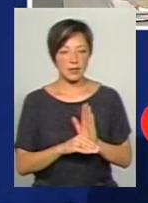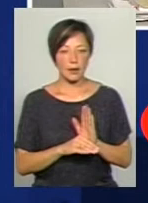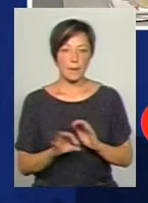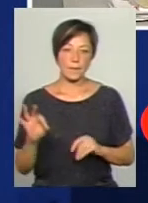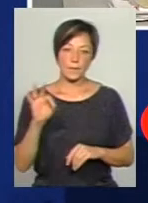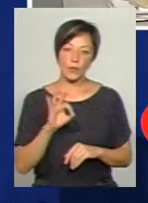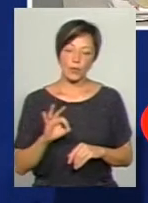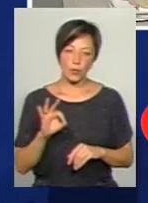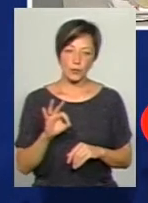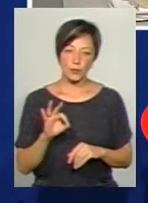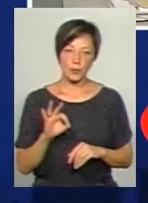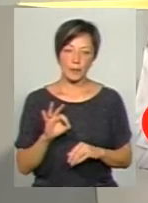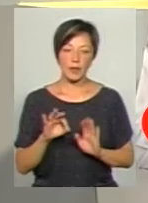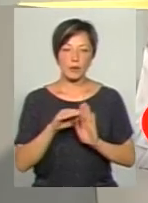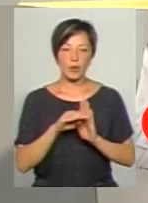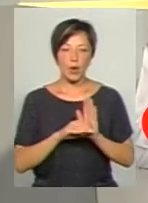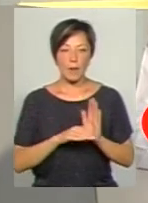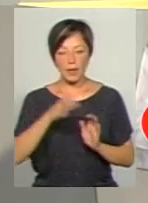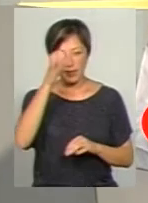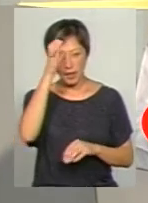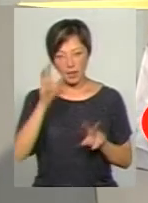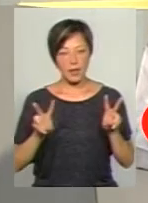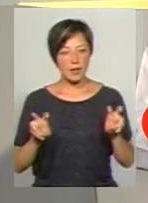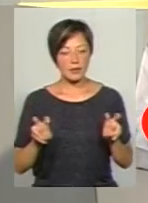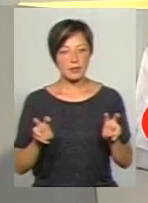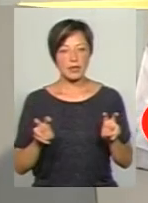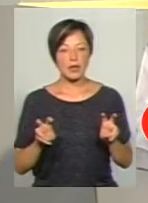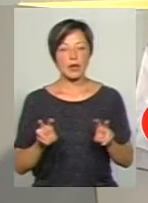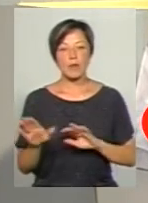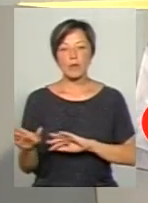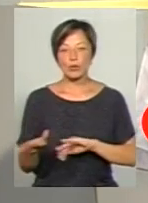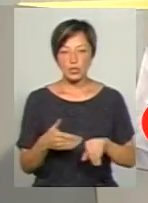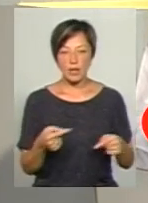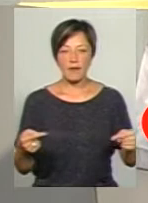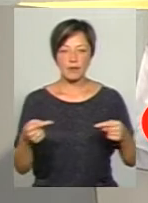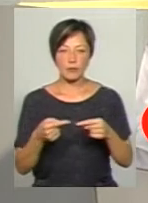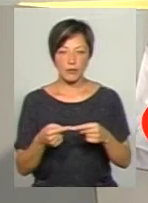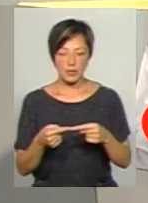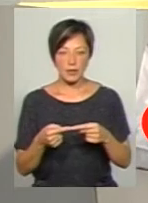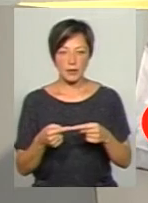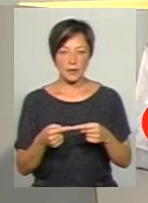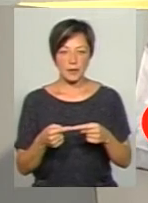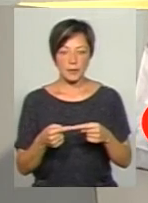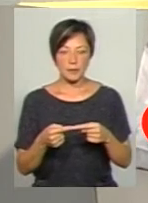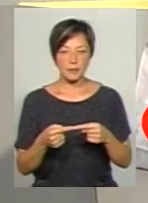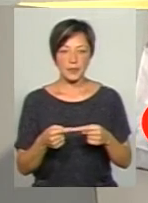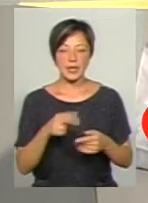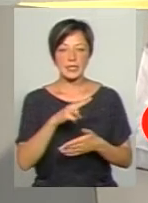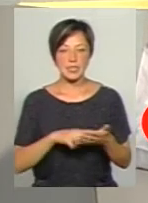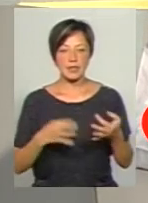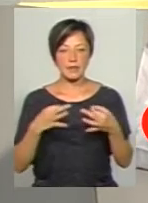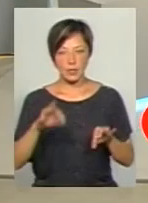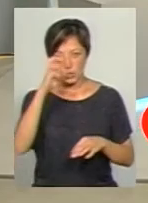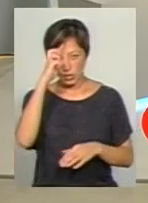Стосовно, знову таки, програми «Інтелект», то програма «Інтелект» пройшла відповідні, скажімо, сертифікації